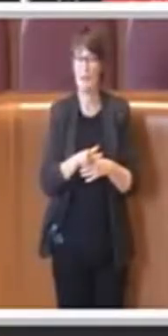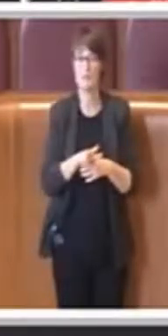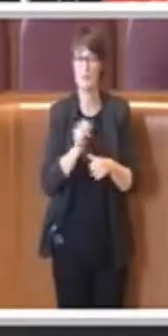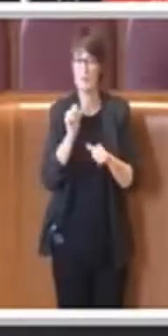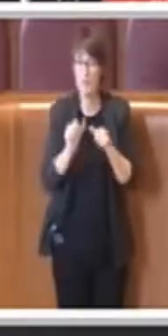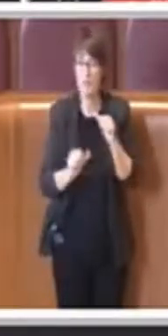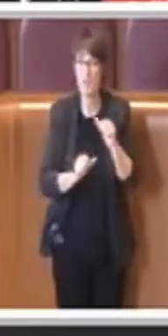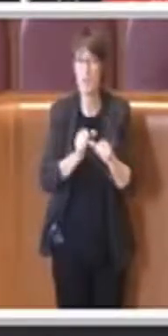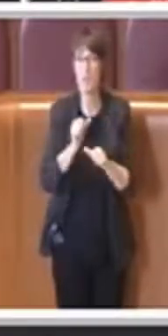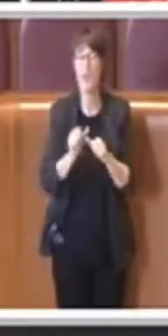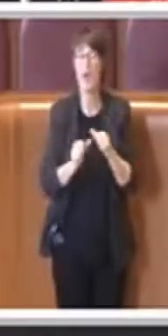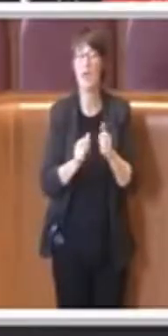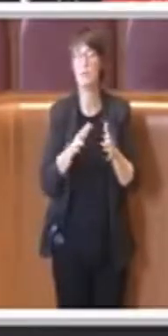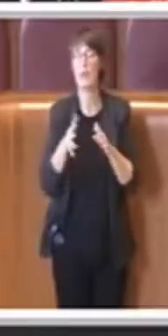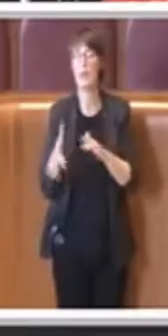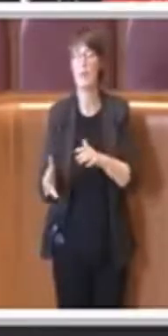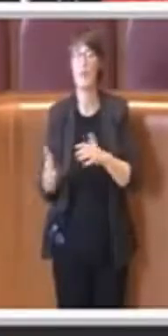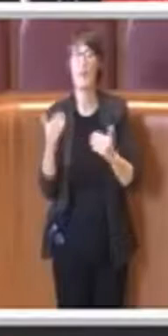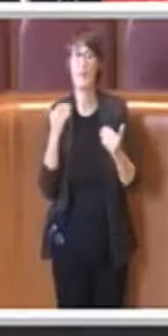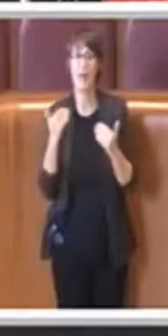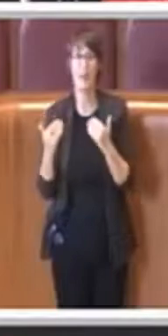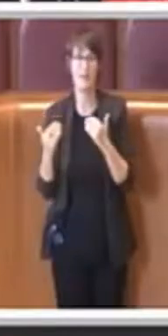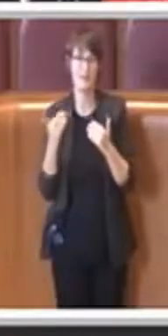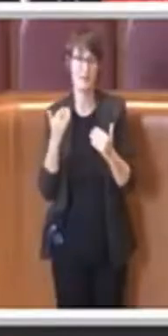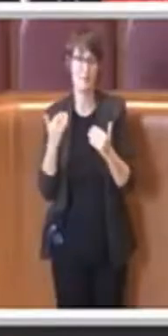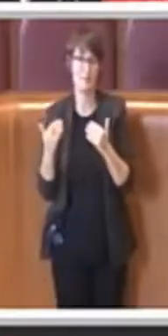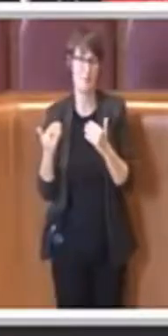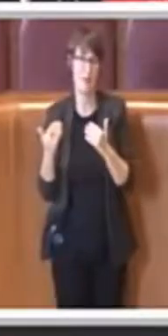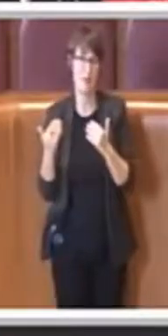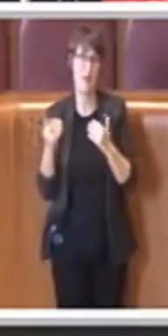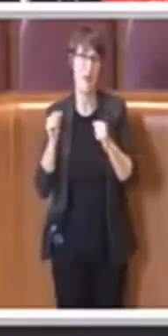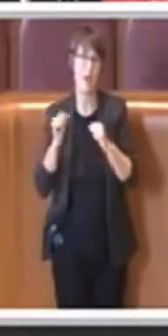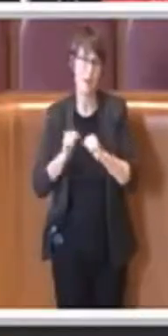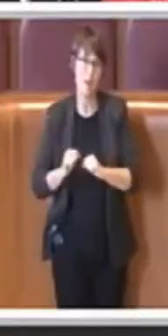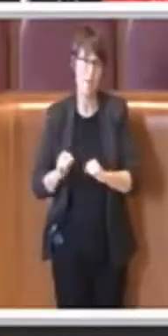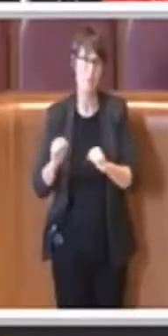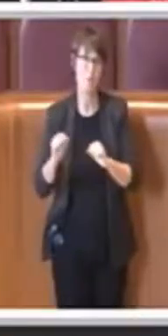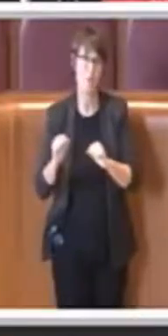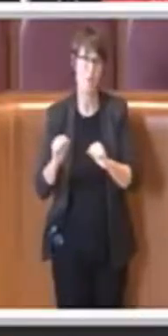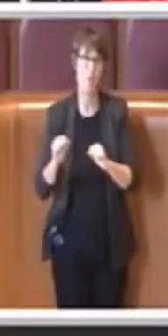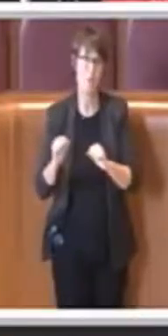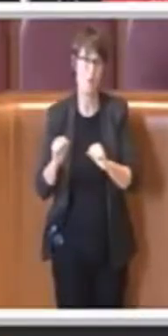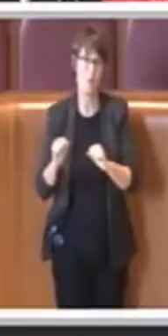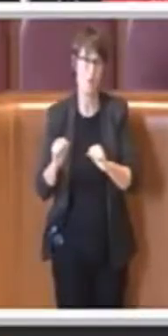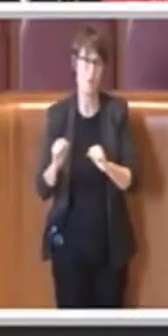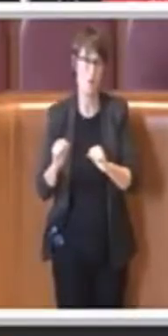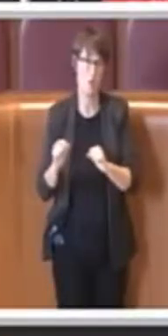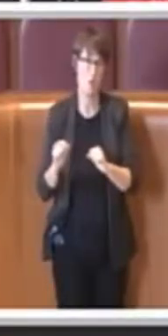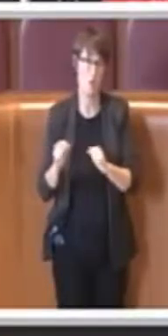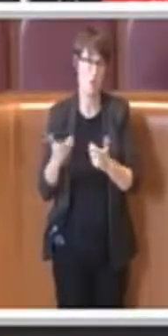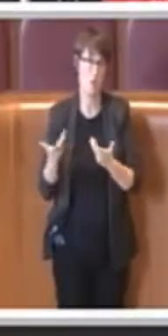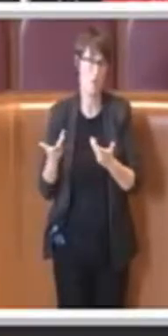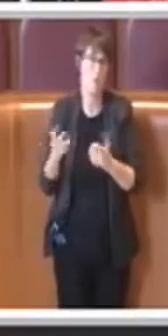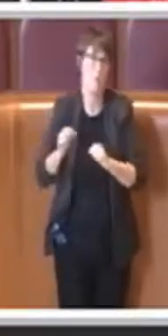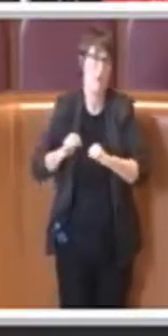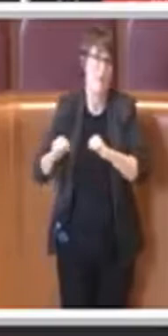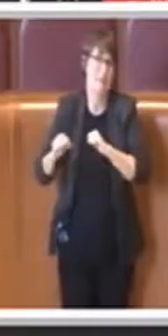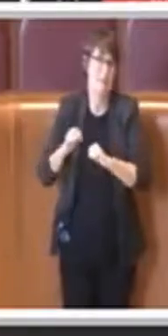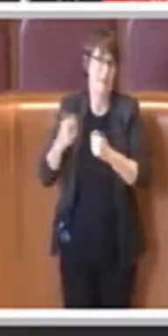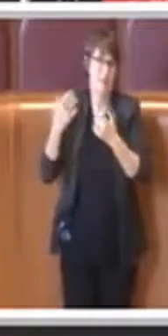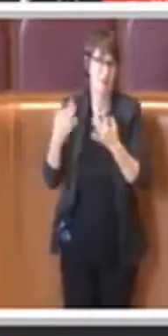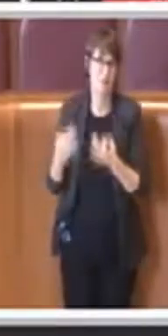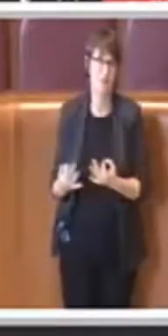la possibilità per l'assemblea capitolina e quindi per l'amministrazione, la possibilità